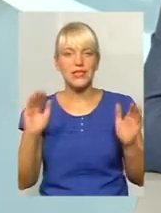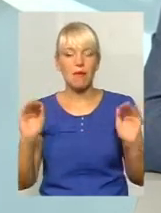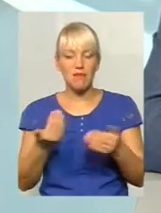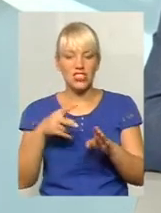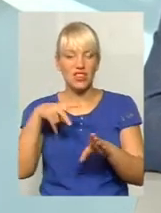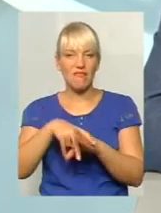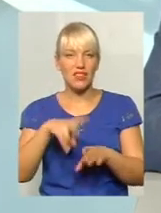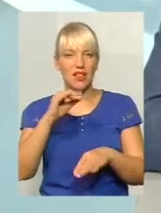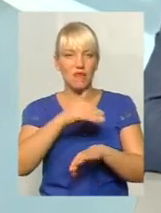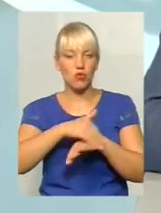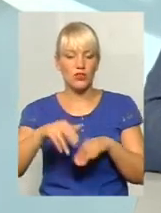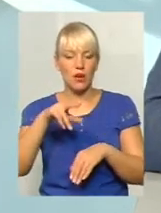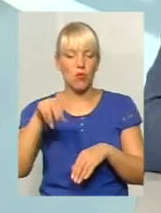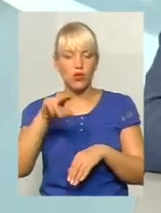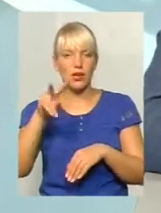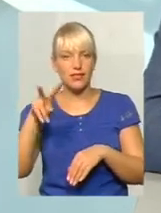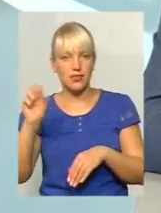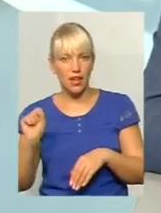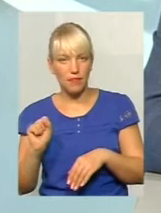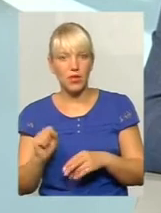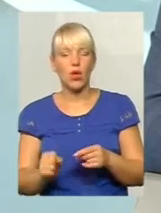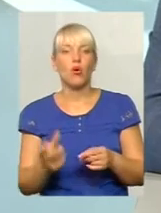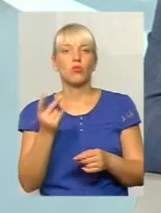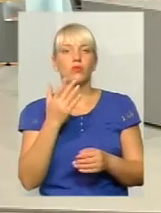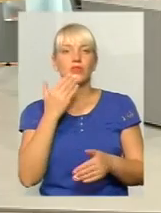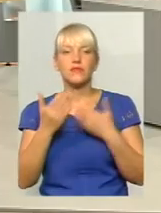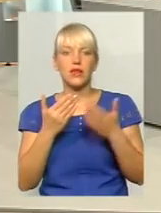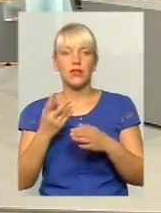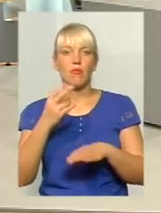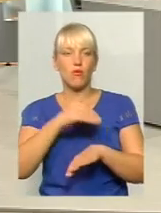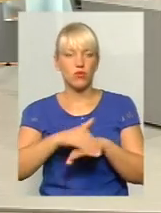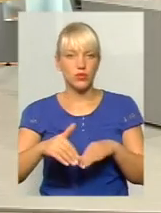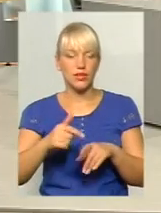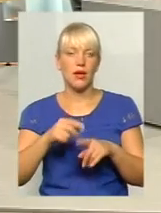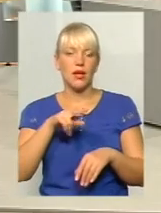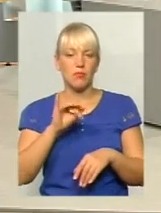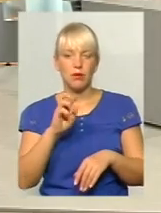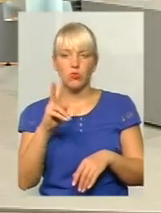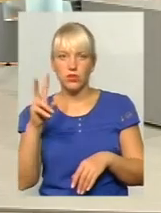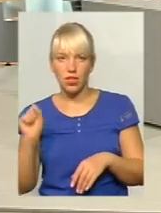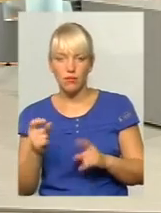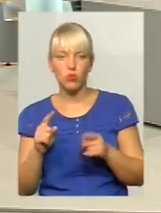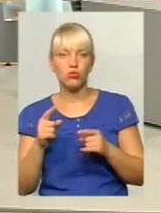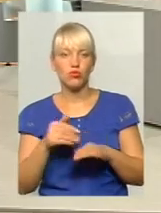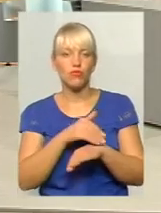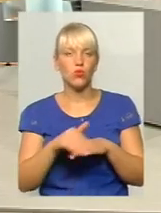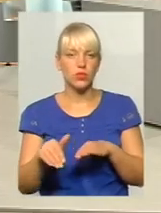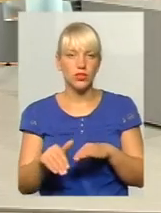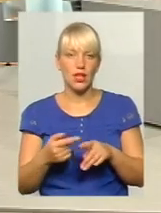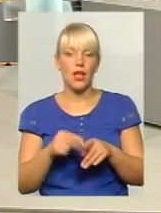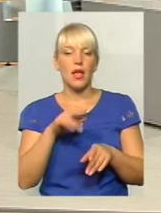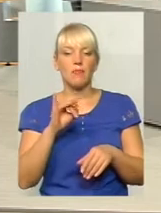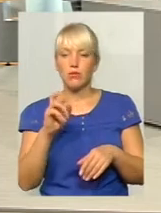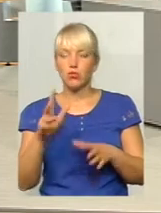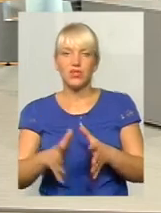на вулицю Подільського. Це раз. По-друге, безпосередньо звернення від мешканців вулиці Прибурської. Тому що, дійсно, вулиця доволі